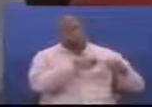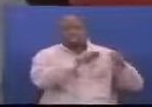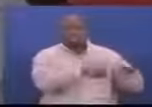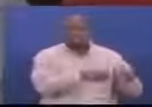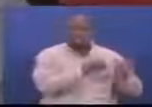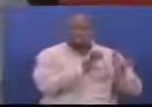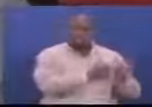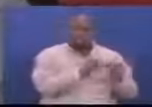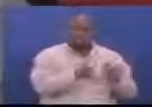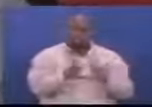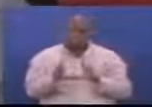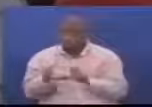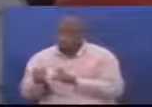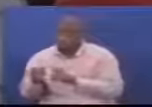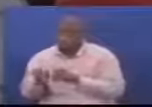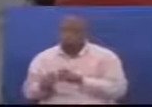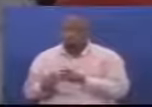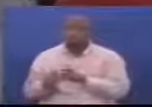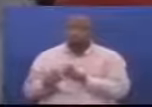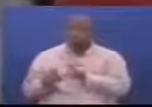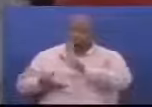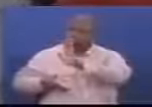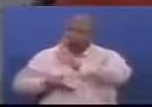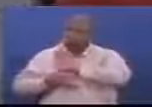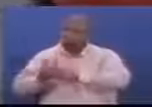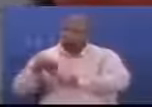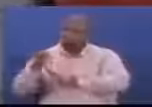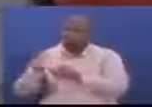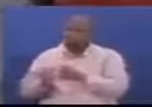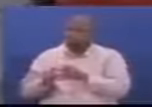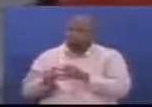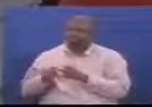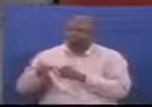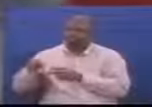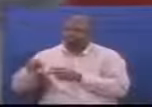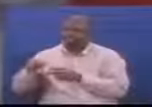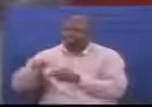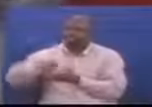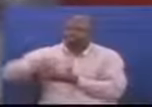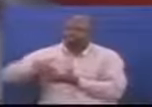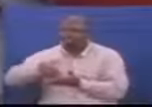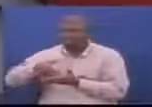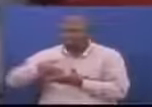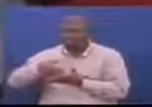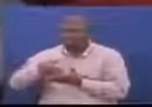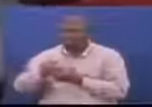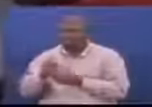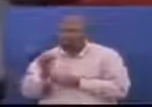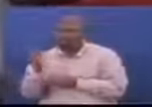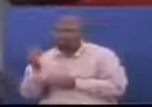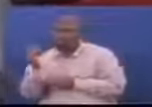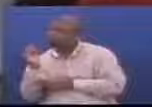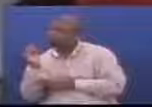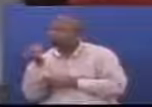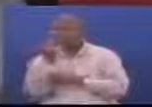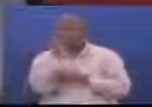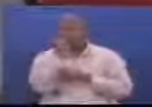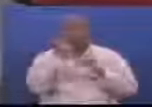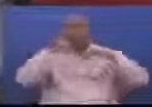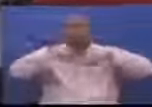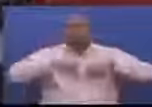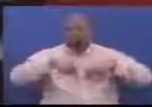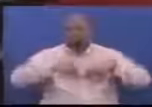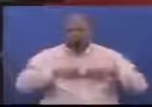on the Kuanzisha price stabilization ya mazao ya chakula Leo kuzalisha